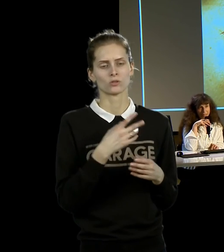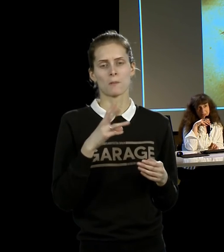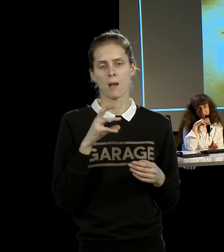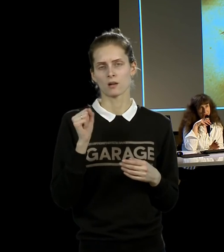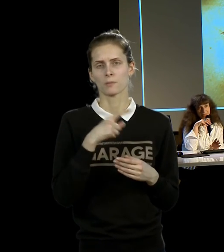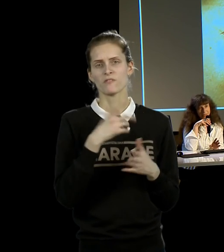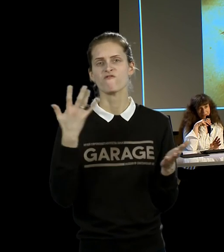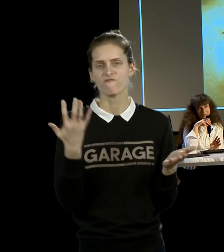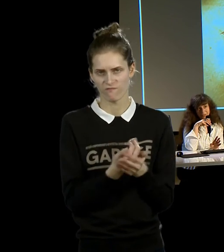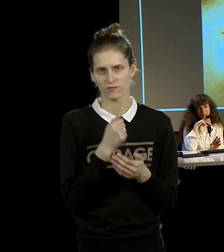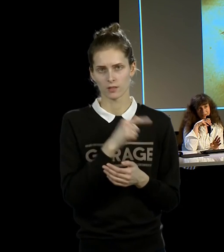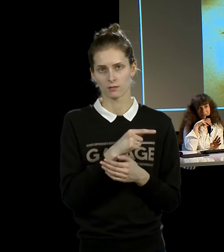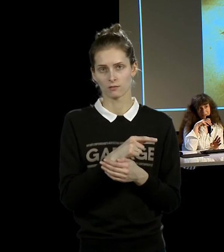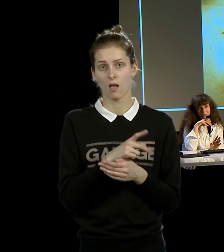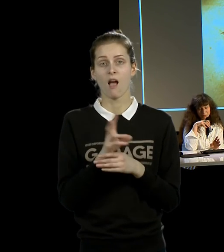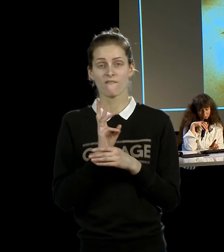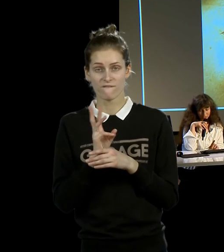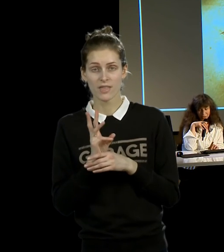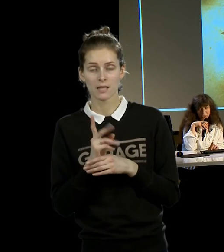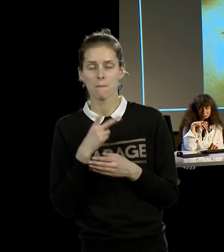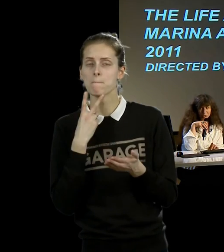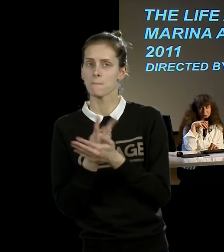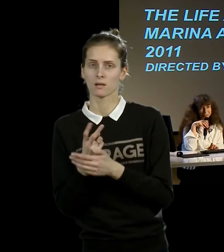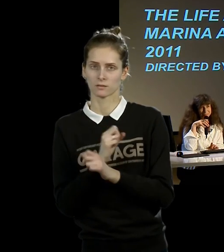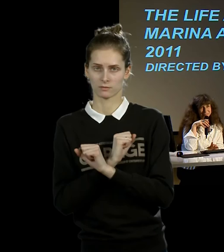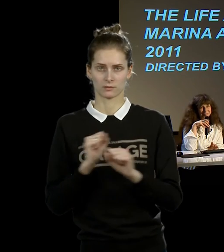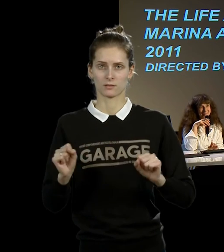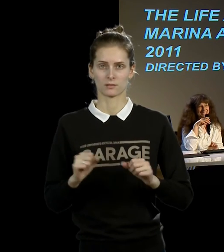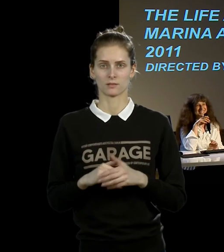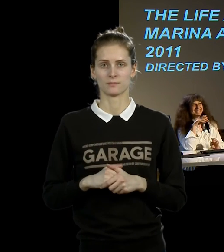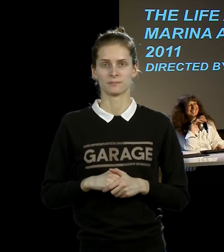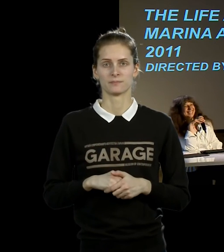И фильм нельзя показывать публично, хотя он лежит в ютюбе.